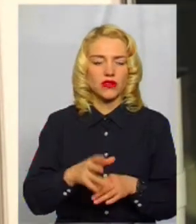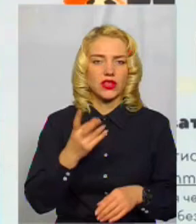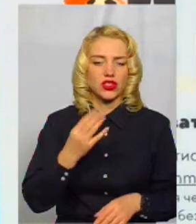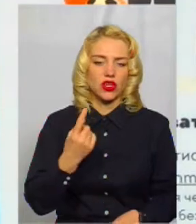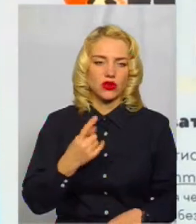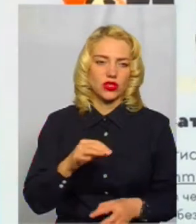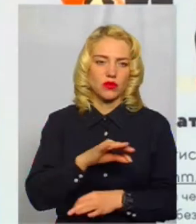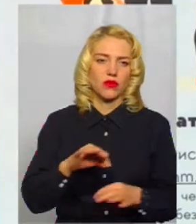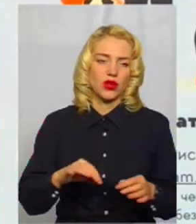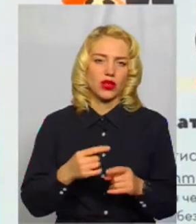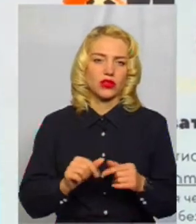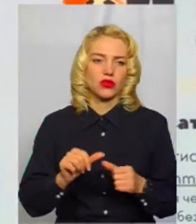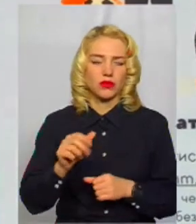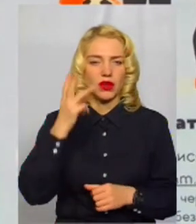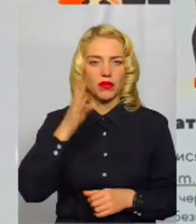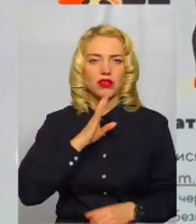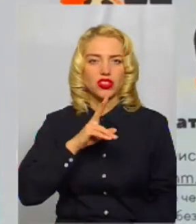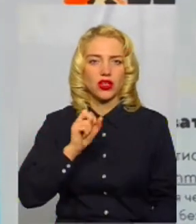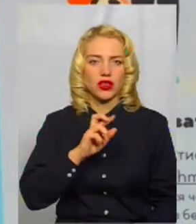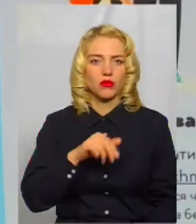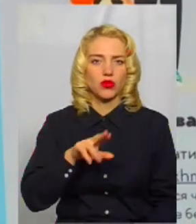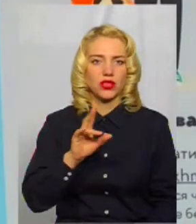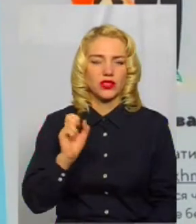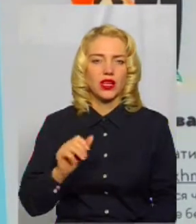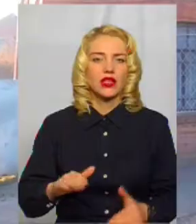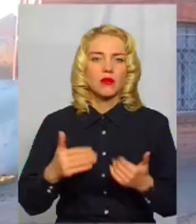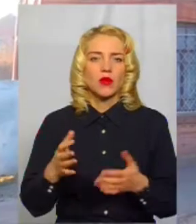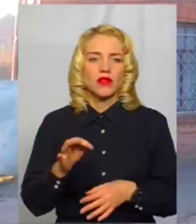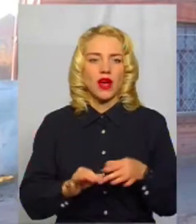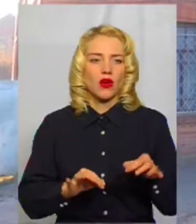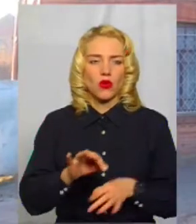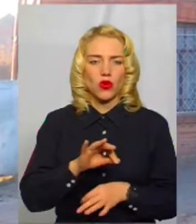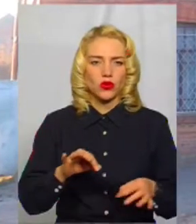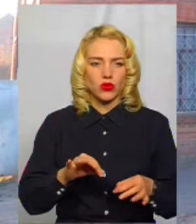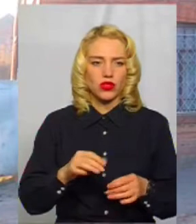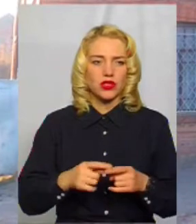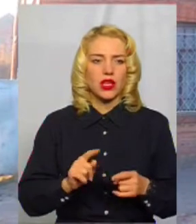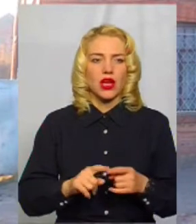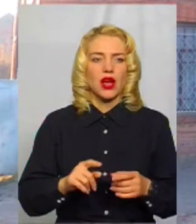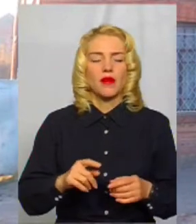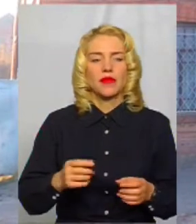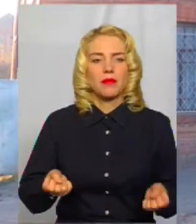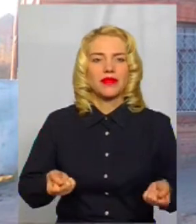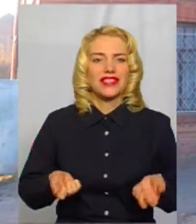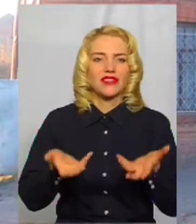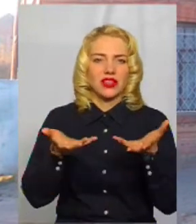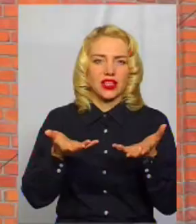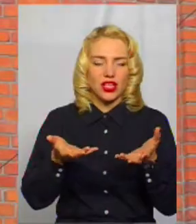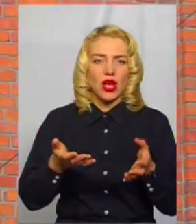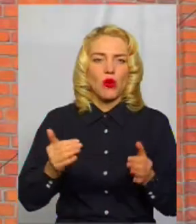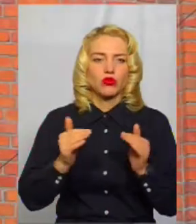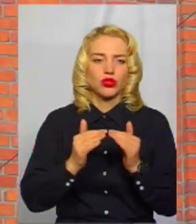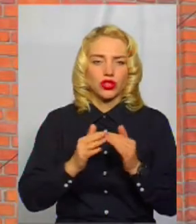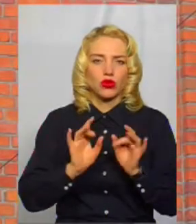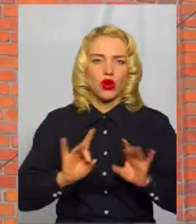Гурніцький. Зокрема, хмельничанка Наталія Буднецька запропонувала на конкурс проєкт «Підсвіти будинок. Розкажи історію». За словами Романа